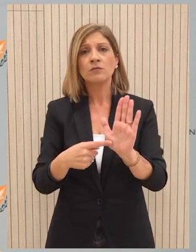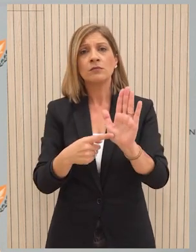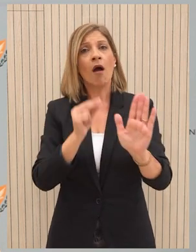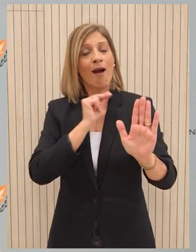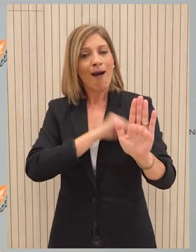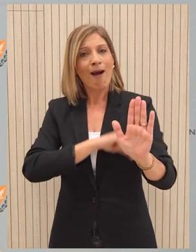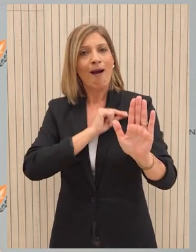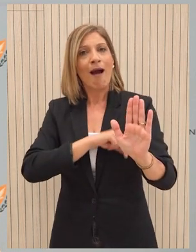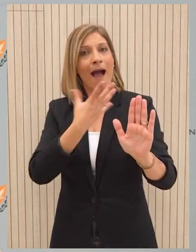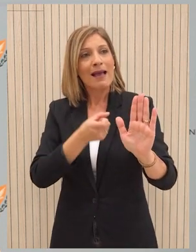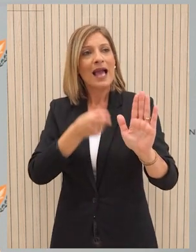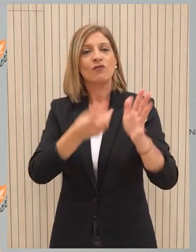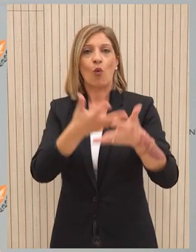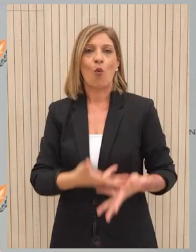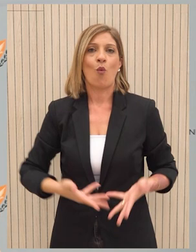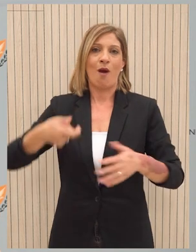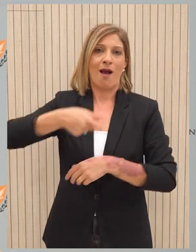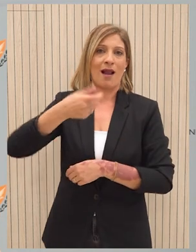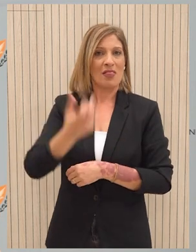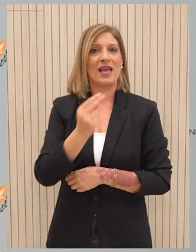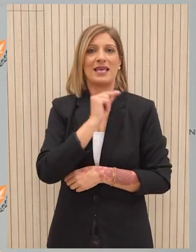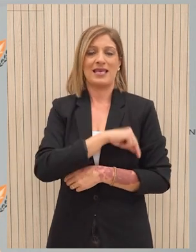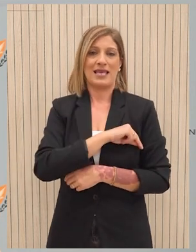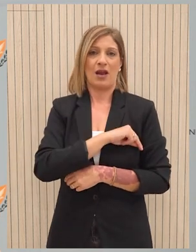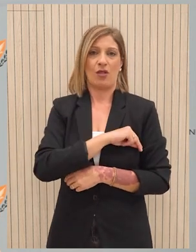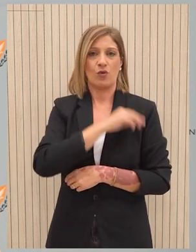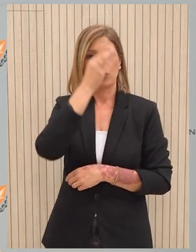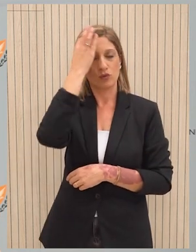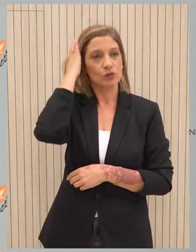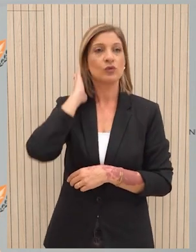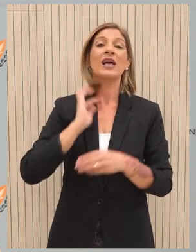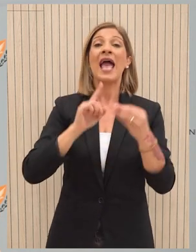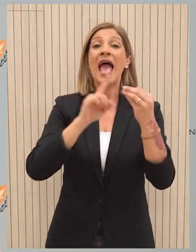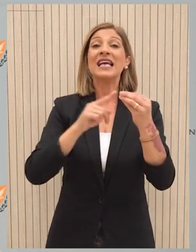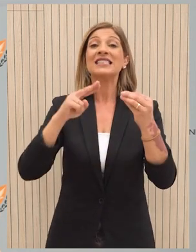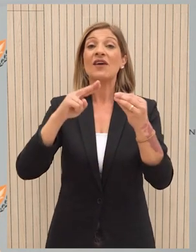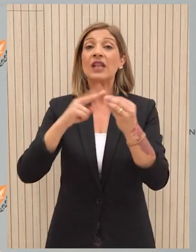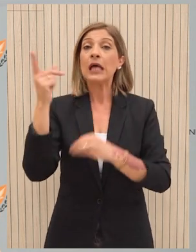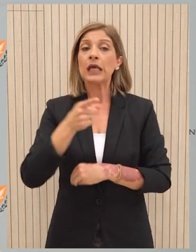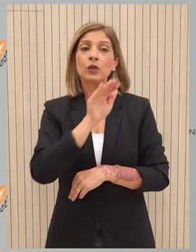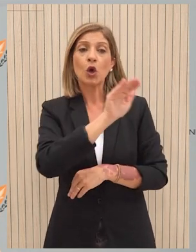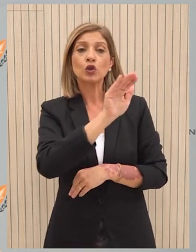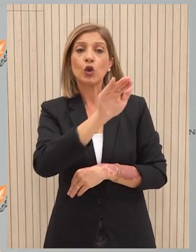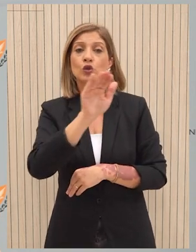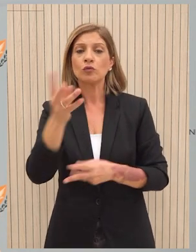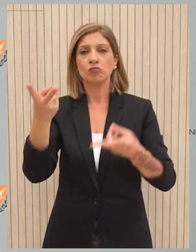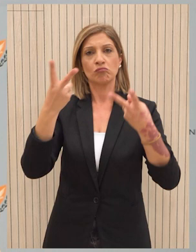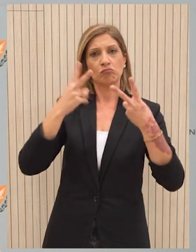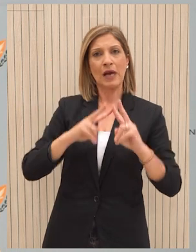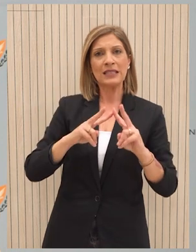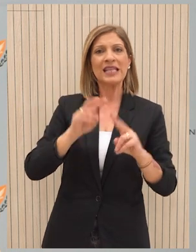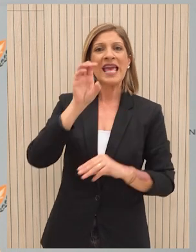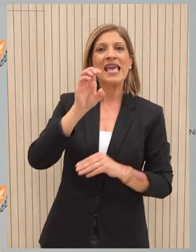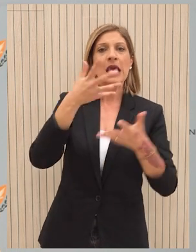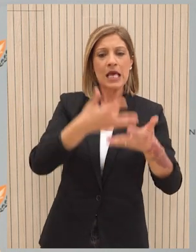τα ωφέλη που μπορούν να προκύψουν μέσα από αυτή την πλατφόρμα. Συγκεκριμένα, 67% των ερωτηθέντων δήλωσαν ότι το ίκα λάθη